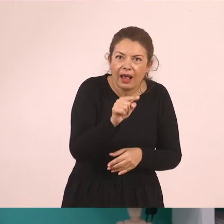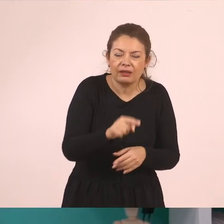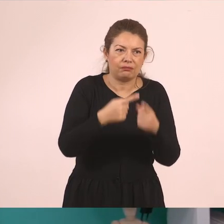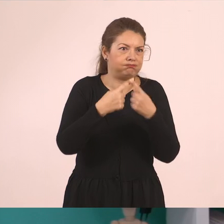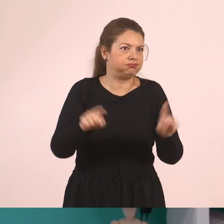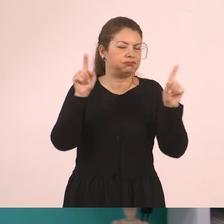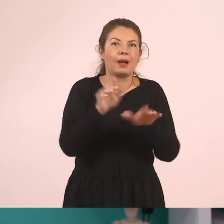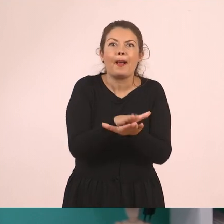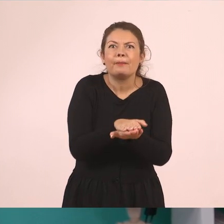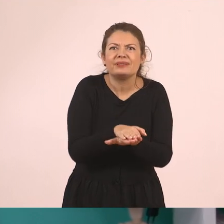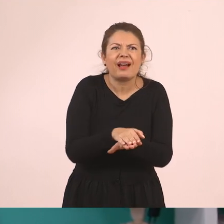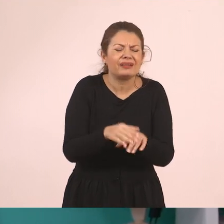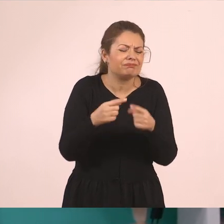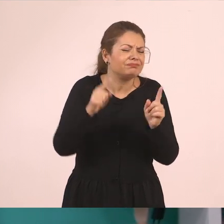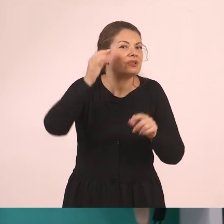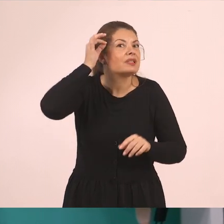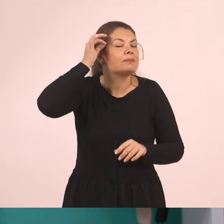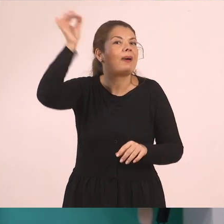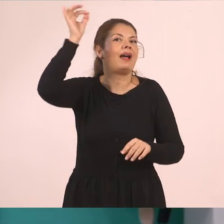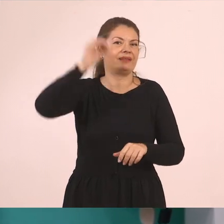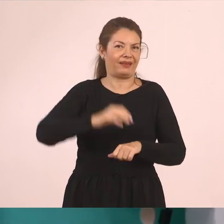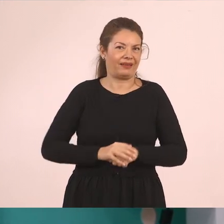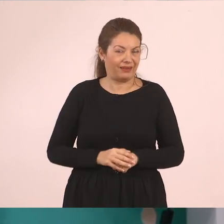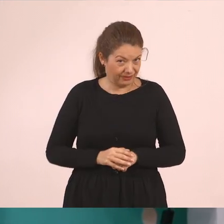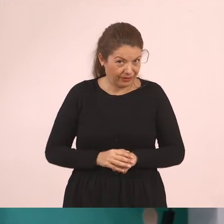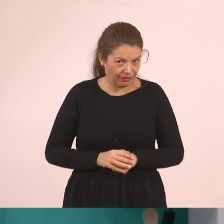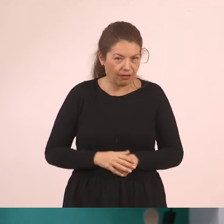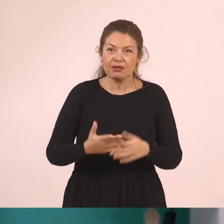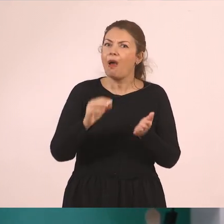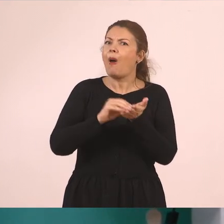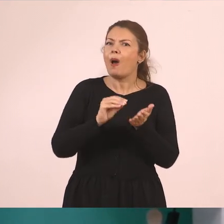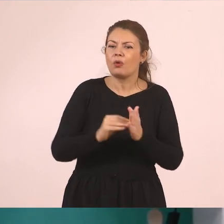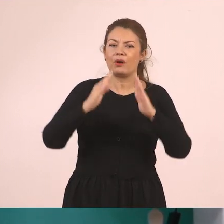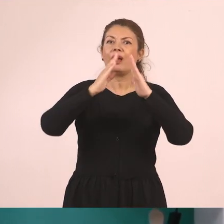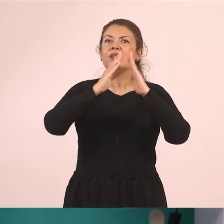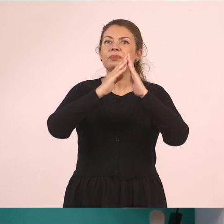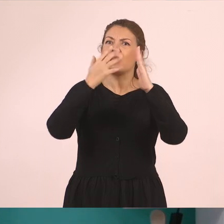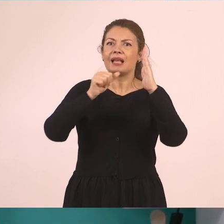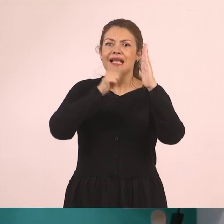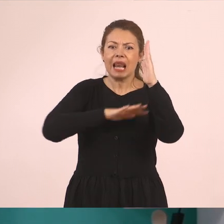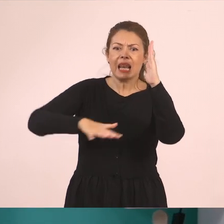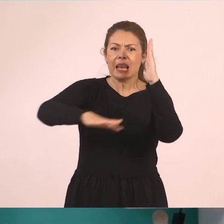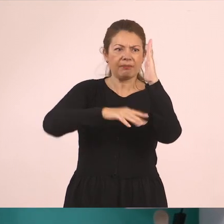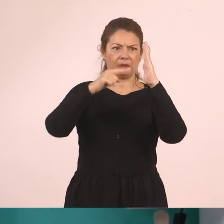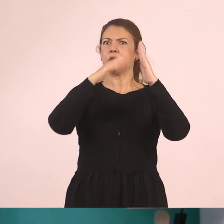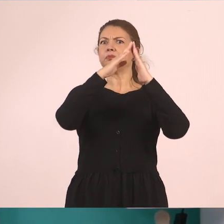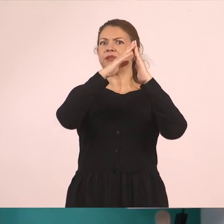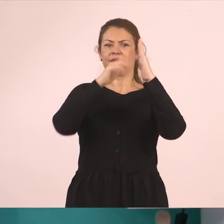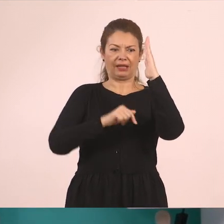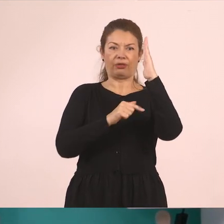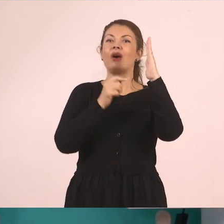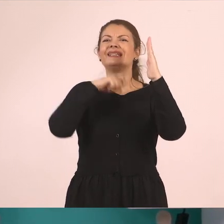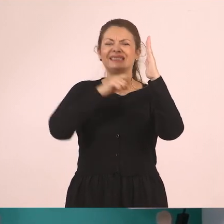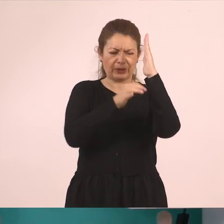είδη ψαριών και εκεί υπάρχει και κάτι πάρα πολύ ξεχωριστό. Υπάρχουν σπίτια πάνω στη λιμνοθάλασσα. Οι λεγόμενες